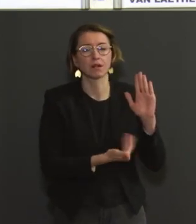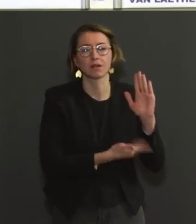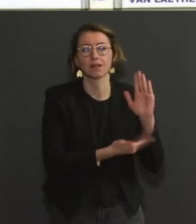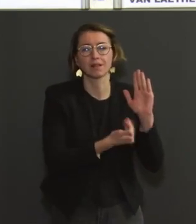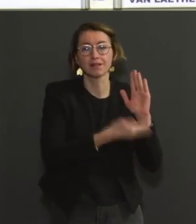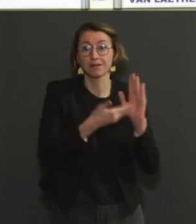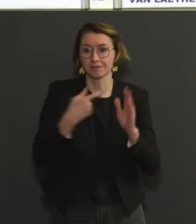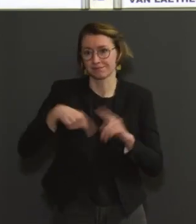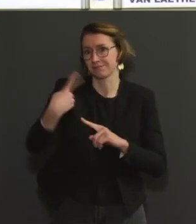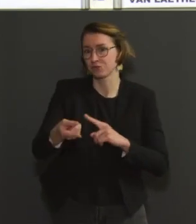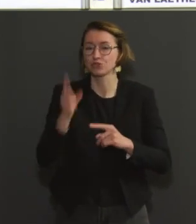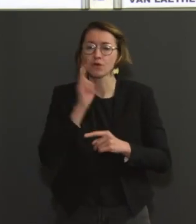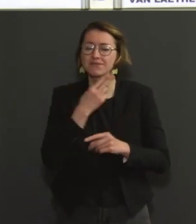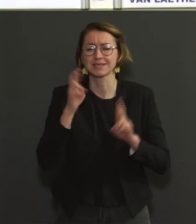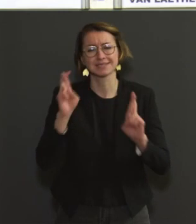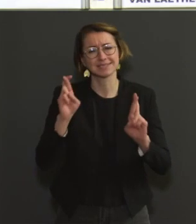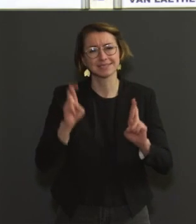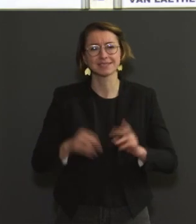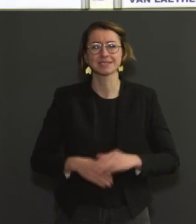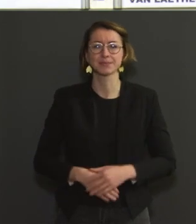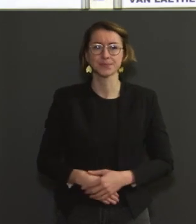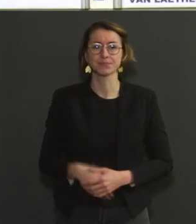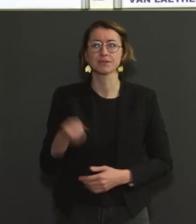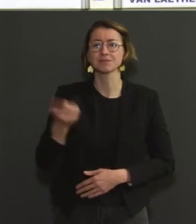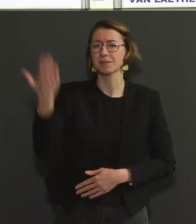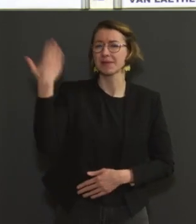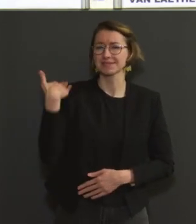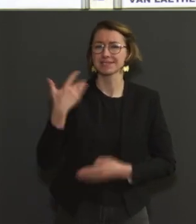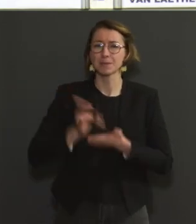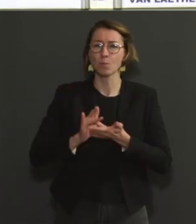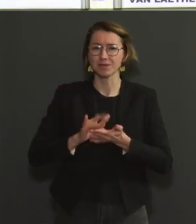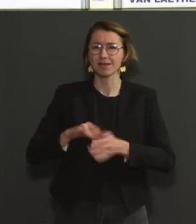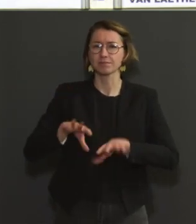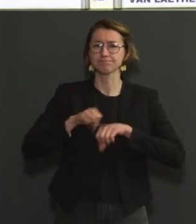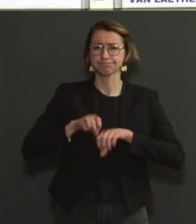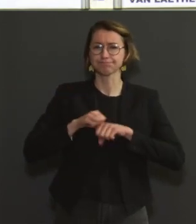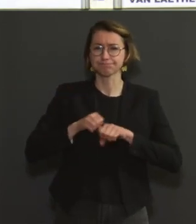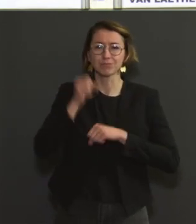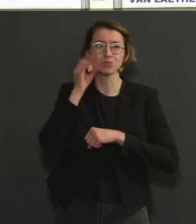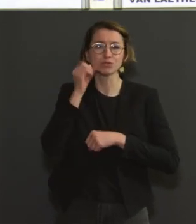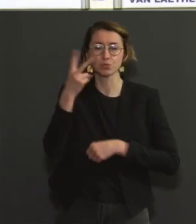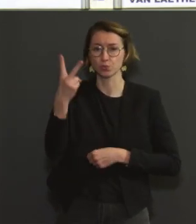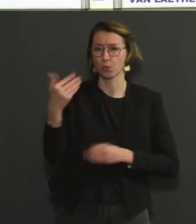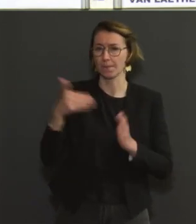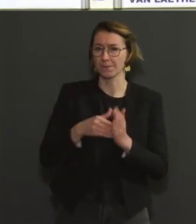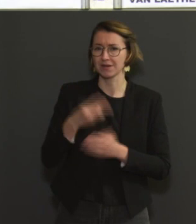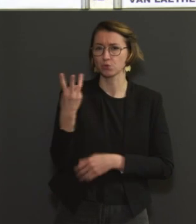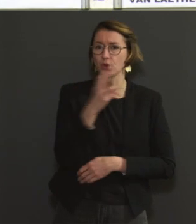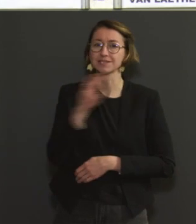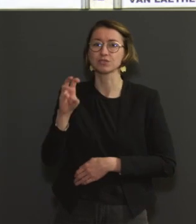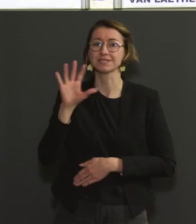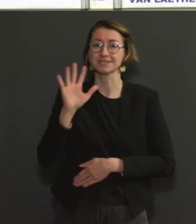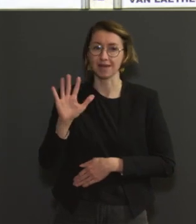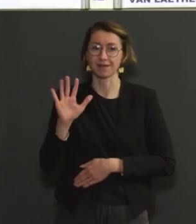dernière, nous avons eu en moyenne 2 305 nouvelles contaminations par jour. C'est une baisse de l'ordre de 29%.